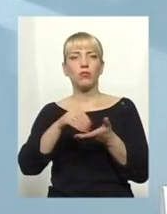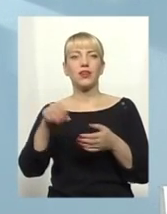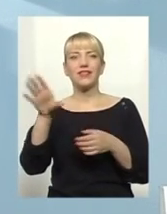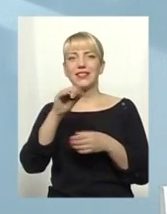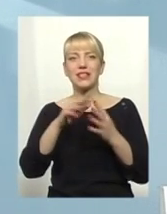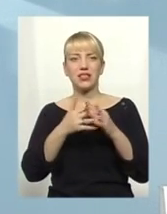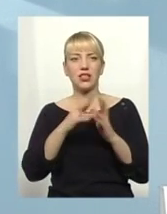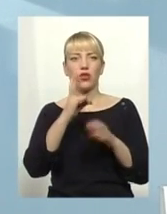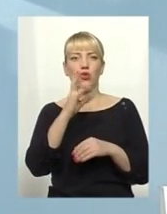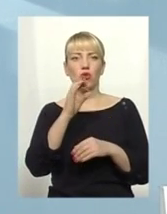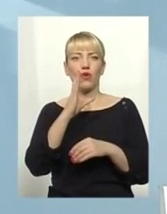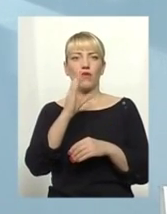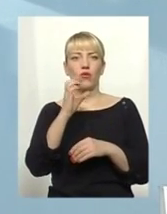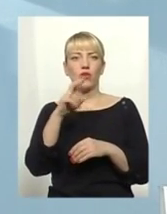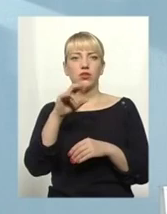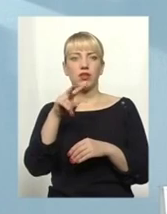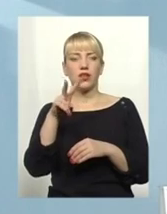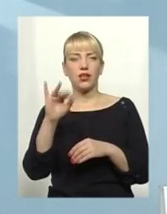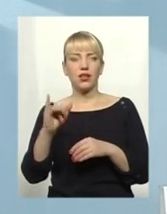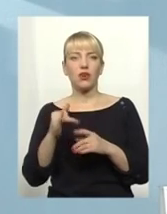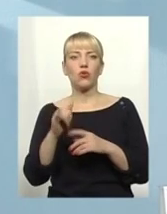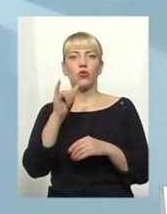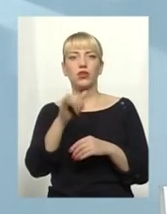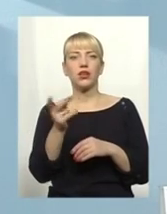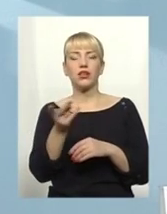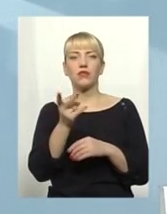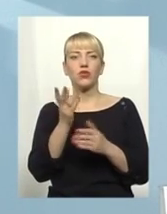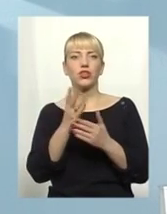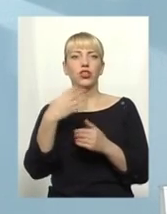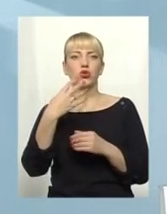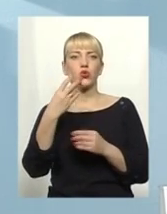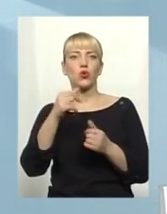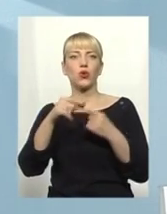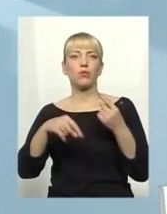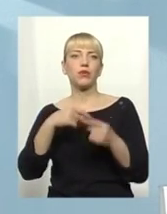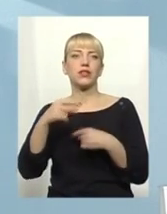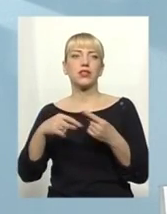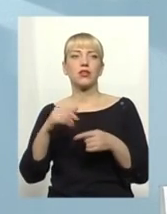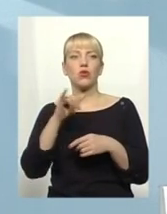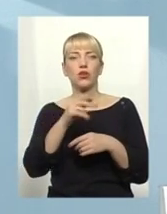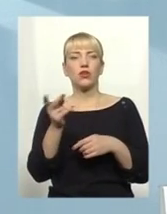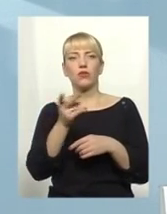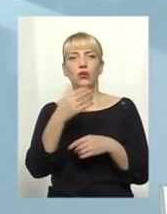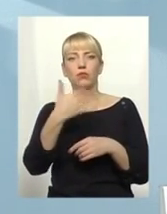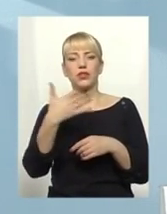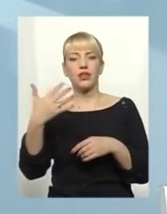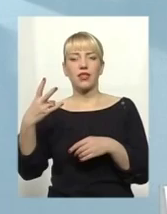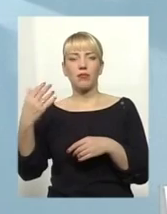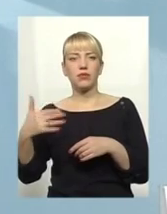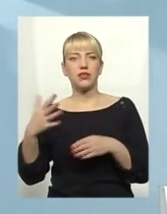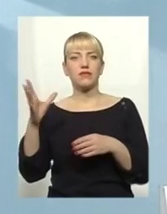ділянці. Плюс в них близько 40 бізнесів на двох. Вони просто 50 на 50 всі бізнеси мають.